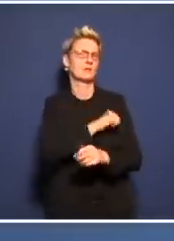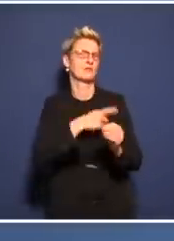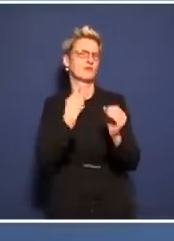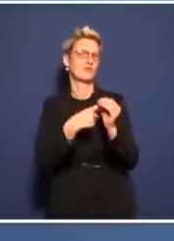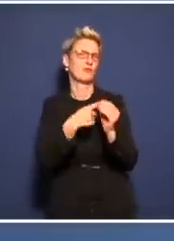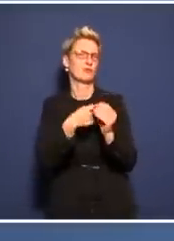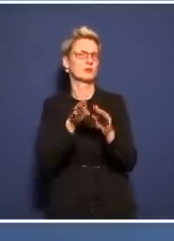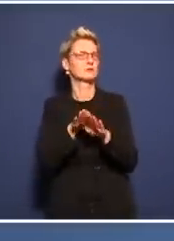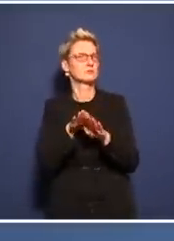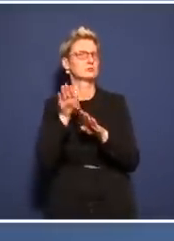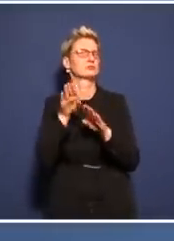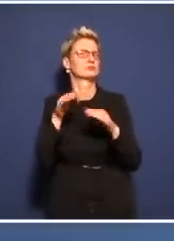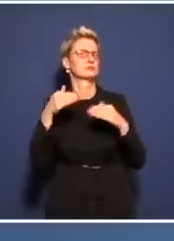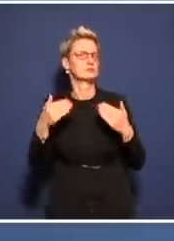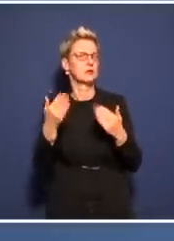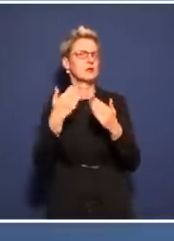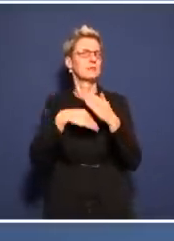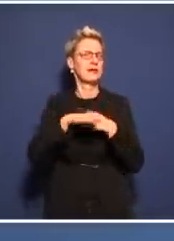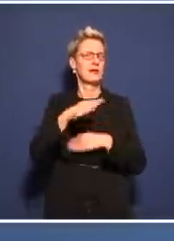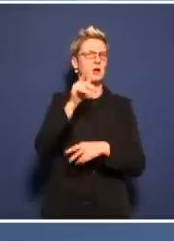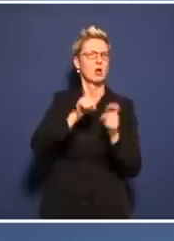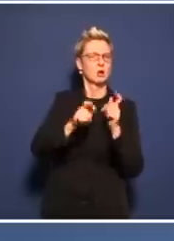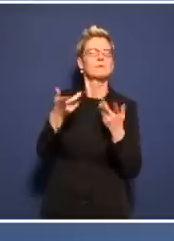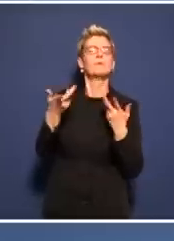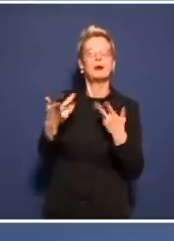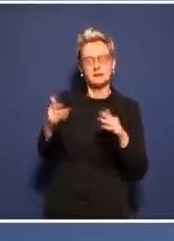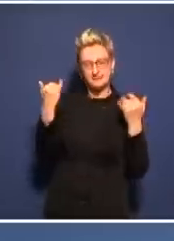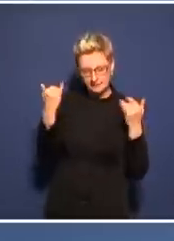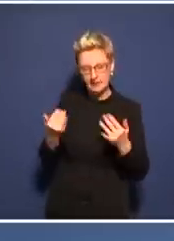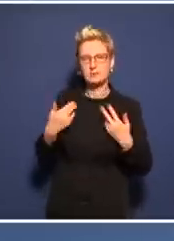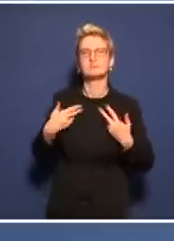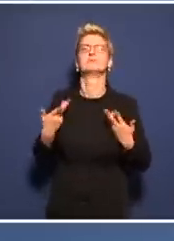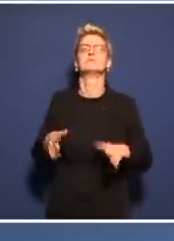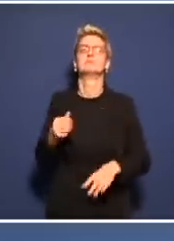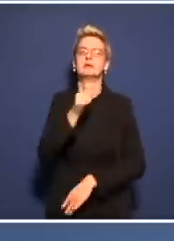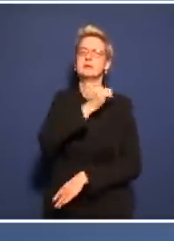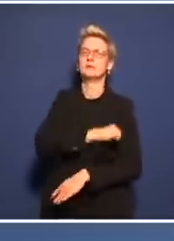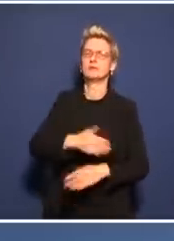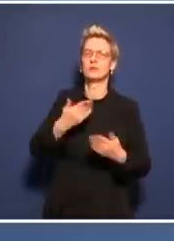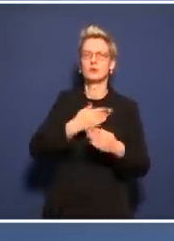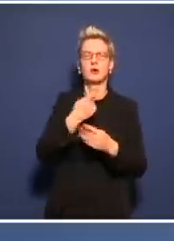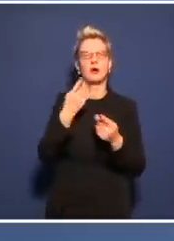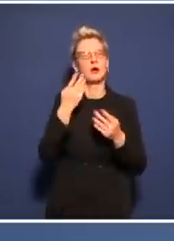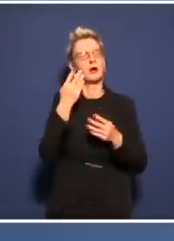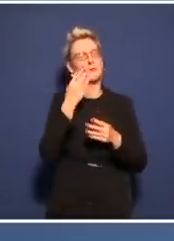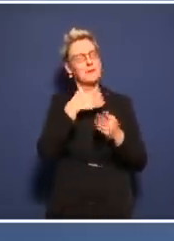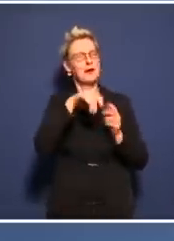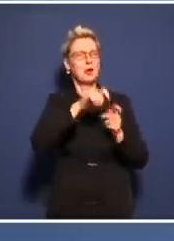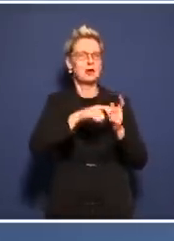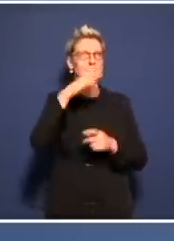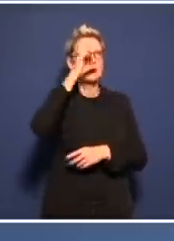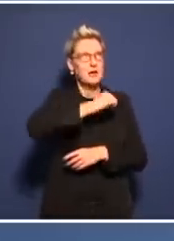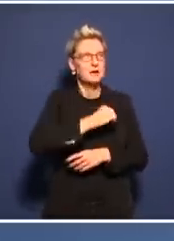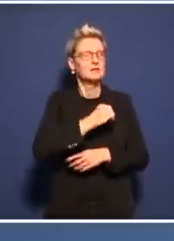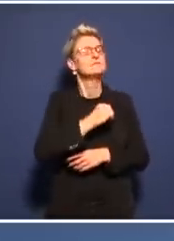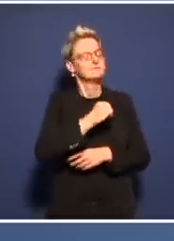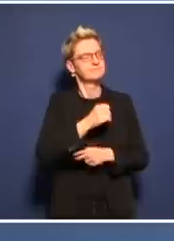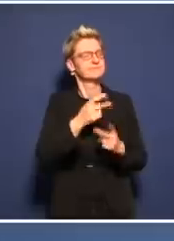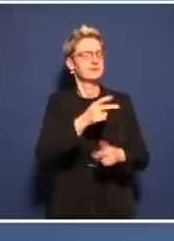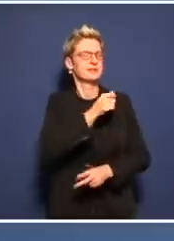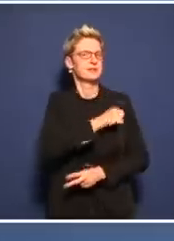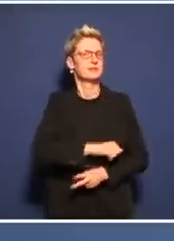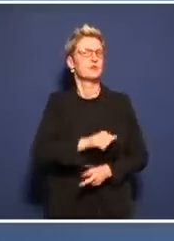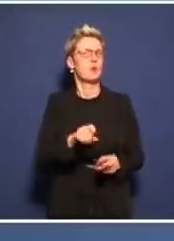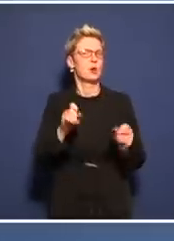weiter schließt, dass möglichst viele Leute das verstehen oder es einfach machen. Und da ist sicherlich Impfpflicht